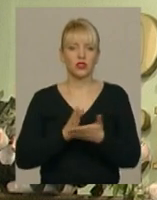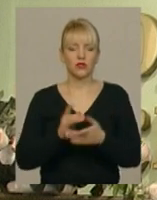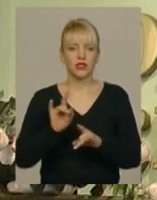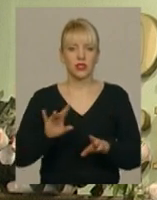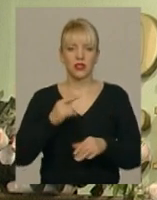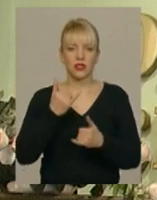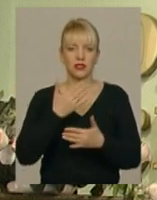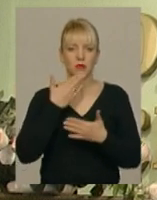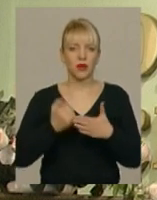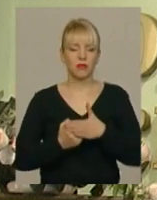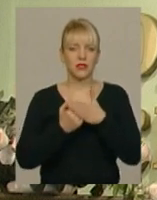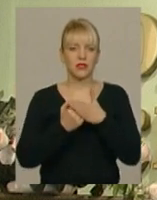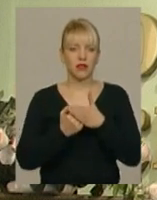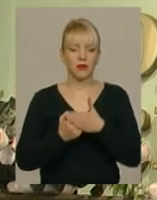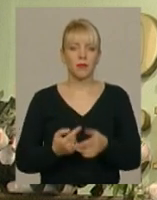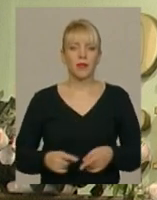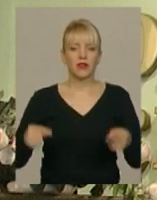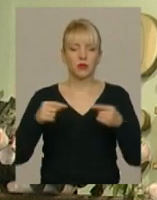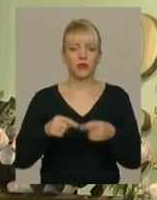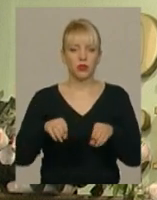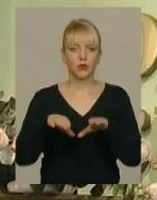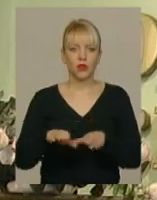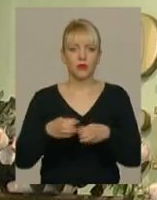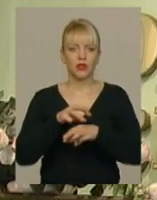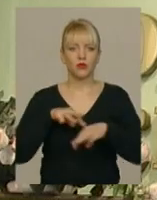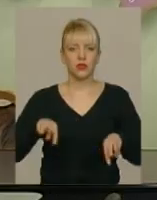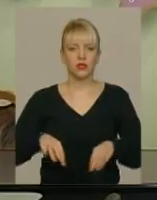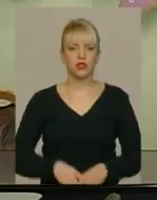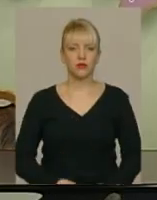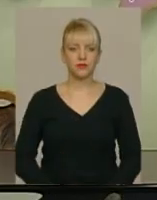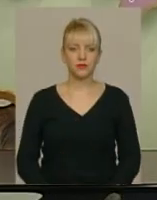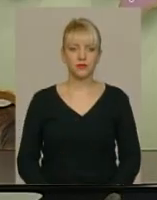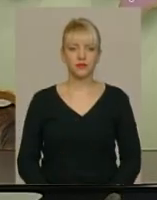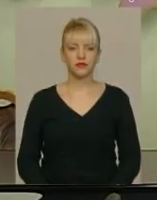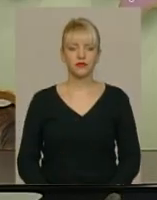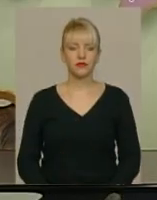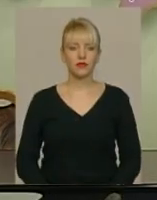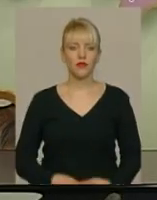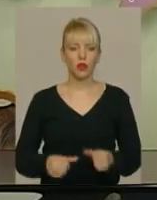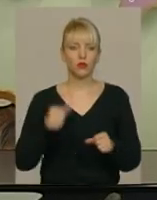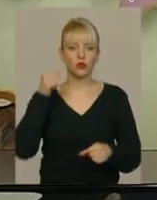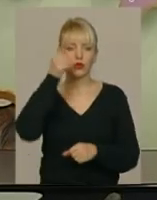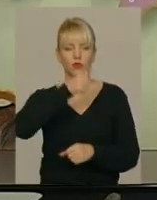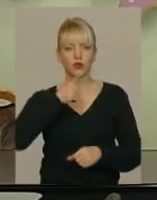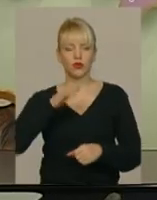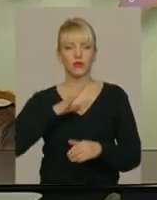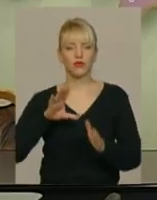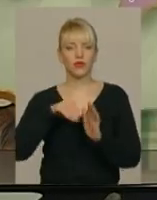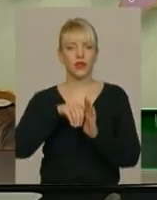цього наразі немає підстав. Тобто відповідної постанови Кабінету міністрів. В минулому році був